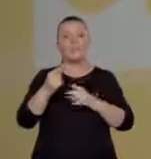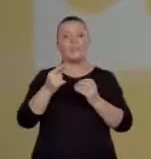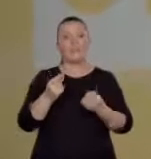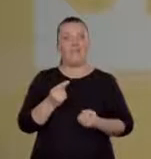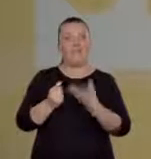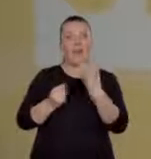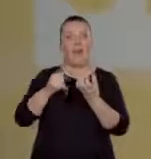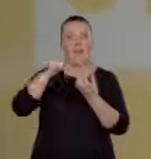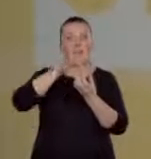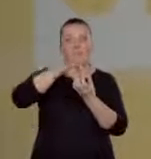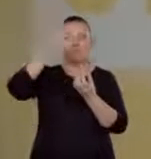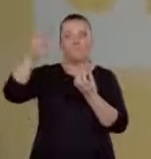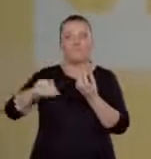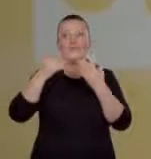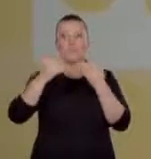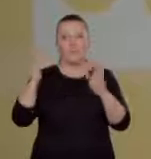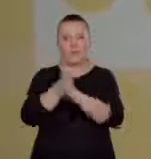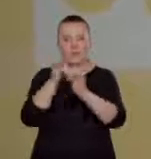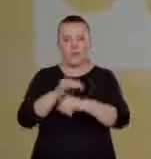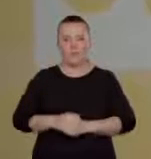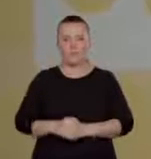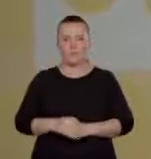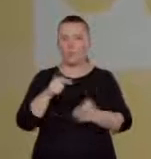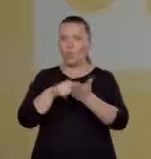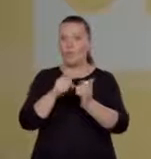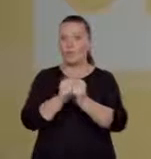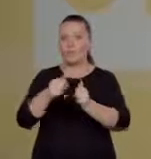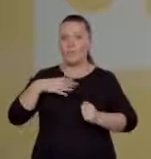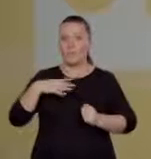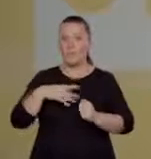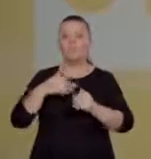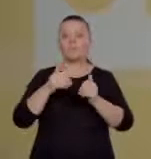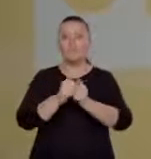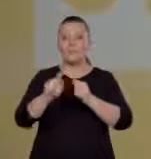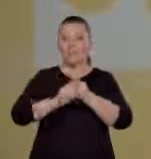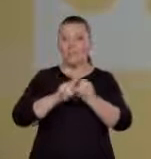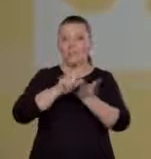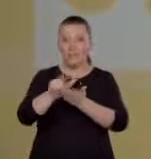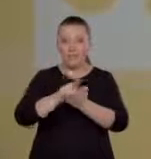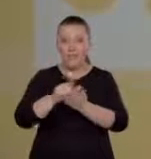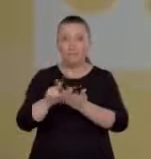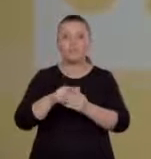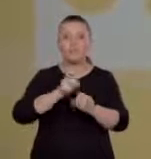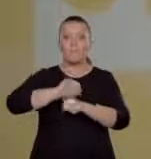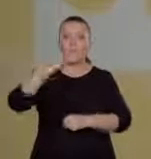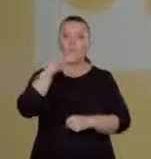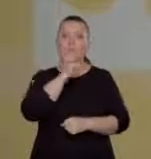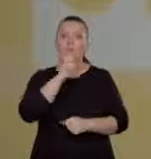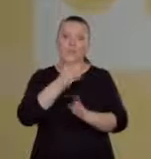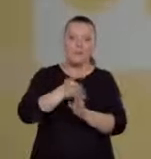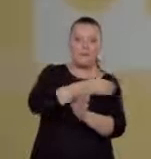kwiatowych. Zagadnienia te były poruszane w zadaniu 12 z arkusza egzaminacyjnego według starej formuły